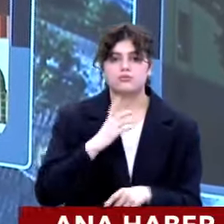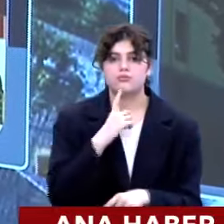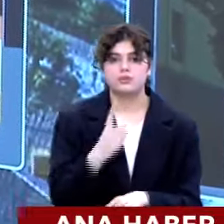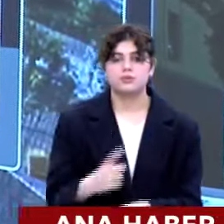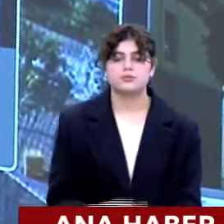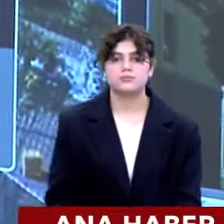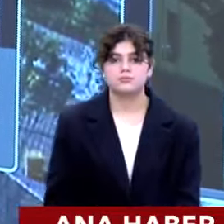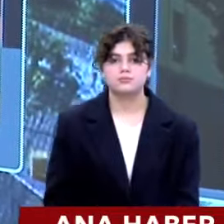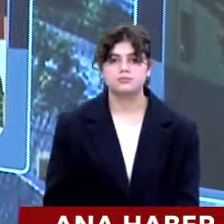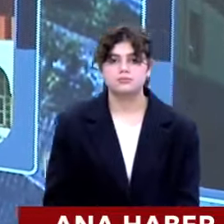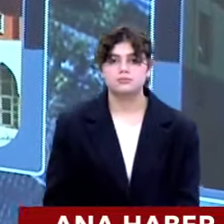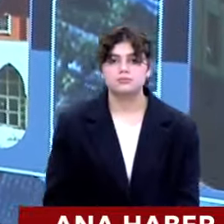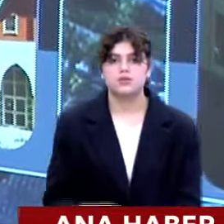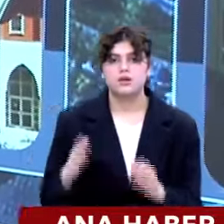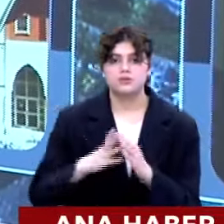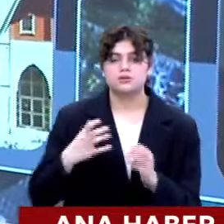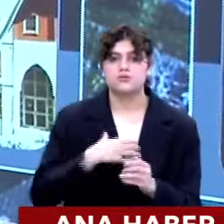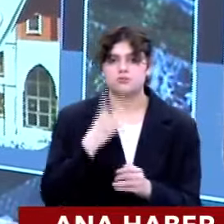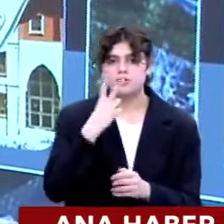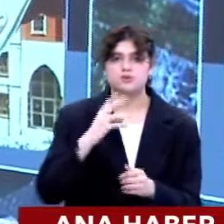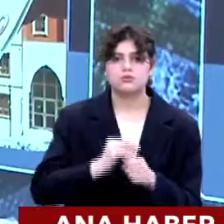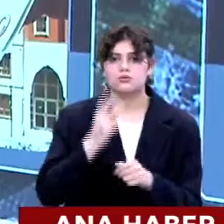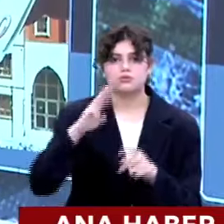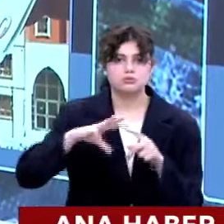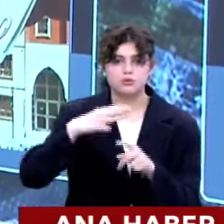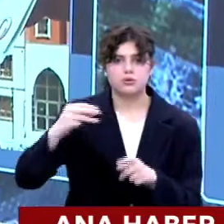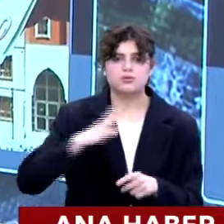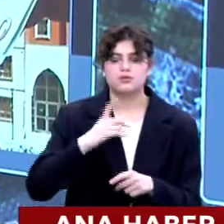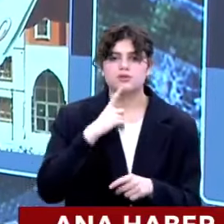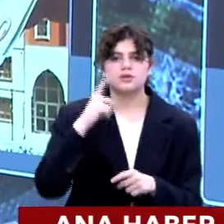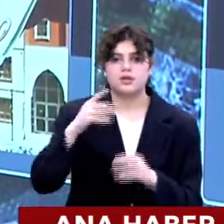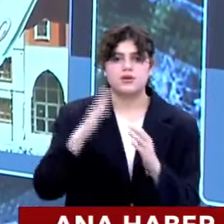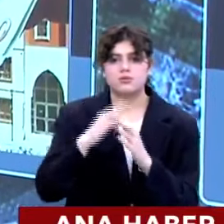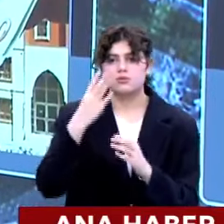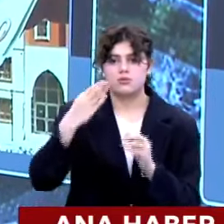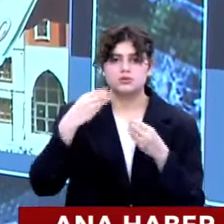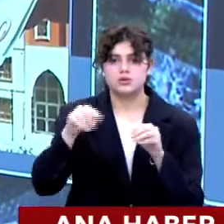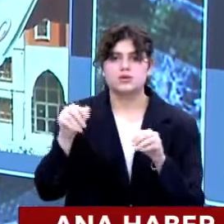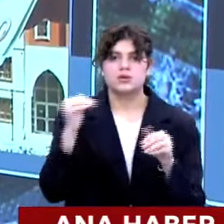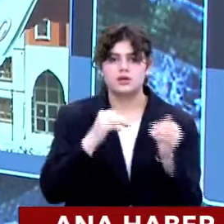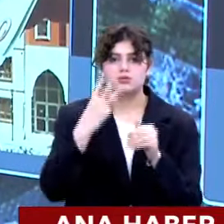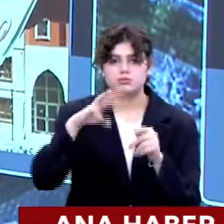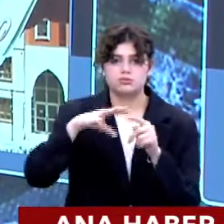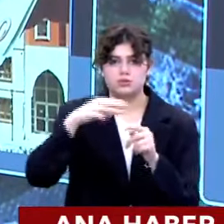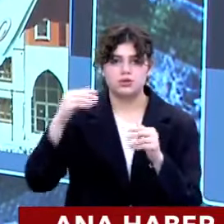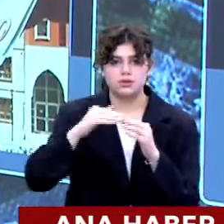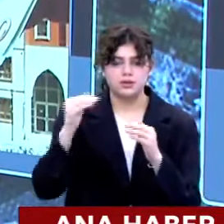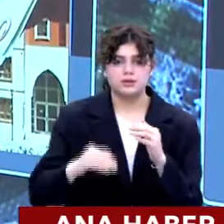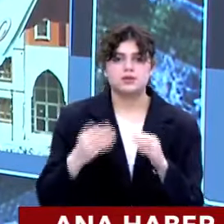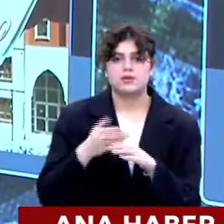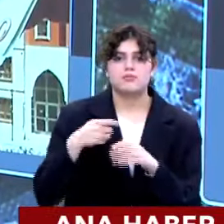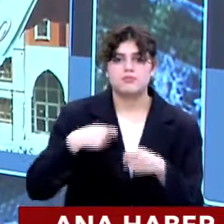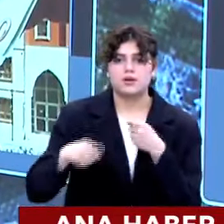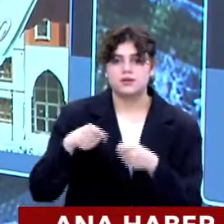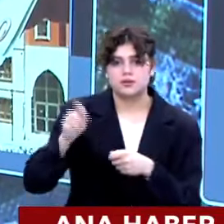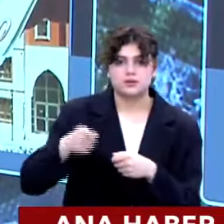Şimdi diyor ki ev sahibine bak diyor. Bende 3 milyon lira var sen bu evi 4'e satıyorsun. Hadi gel bunu 3 milyona in. Ne ben gidip